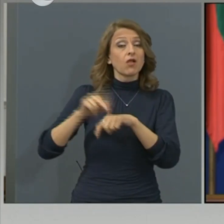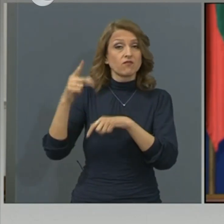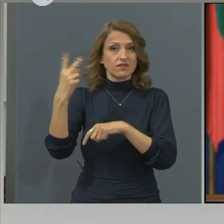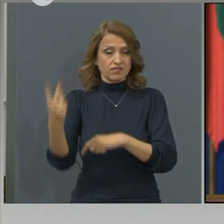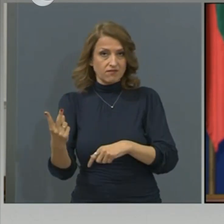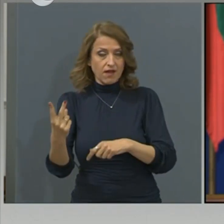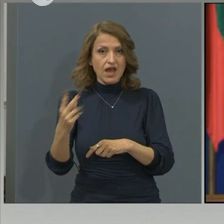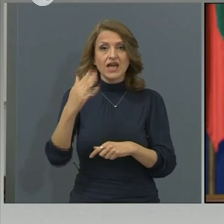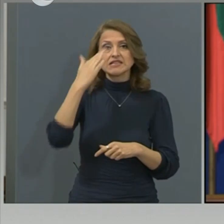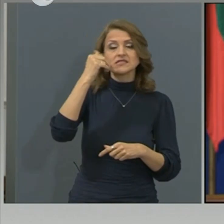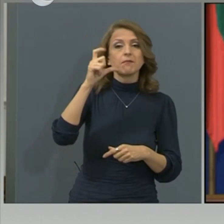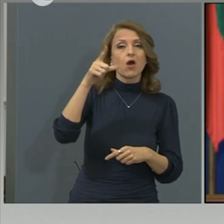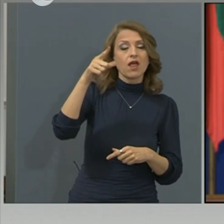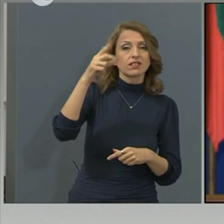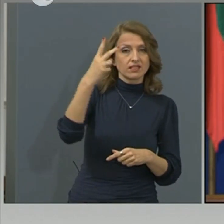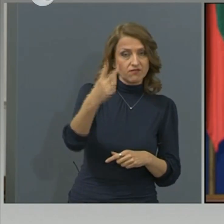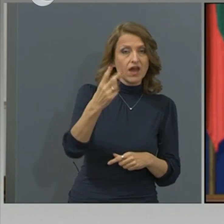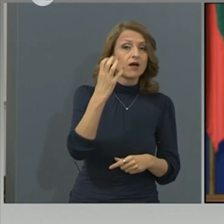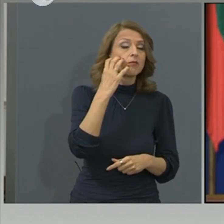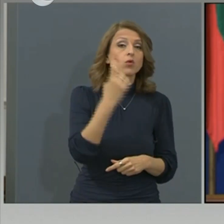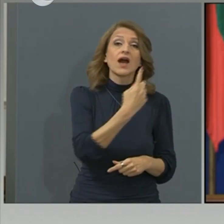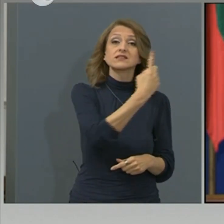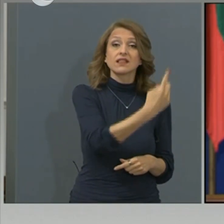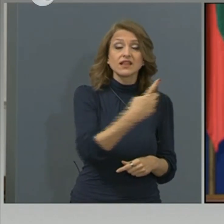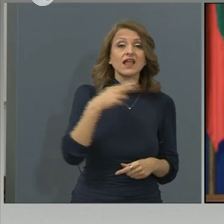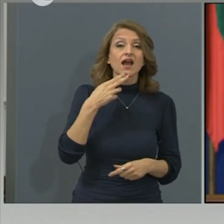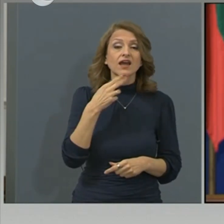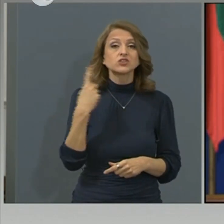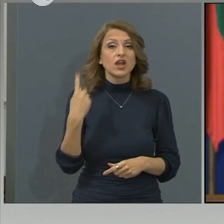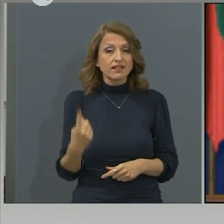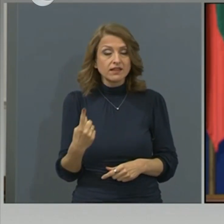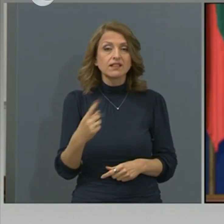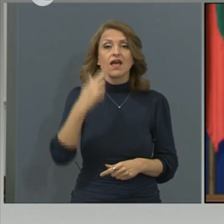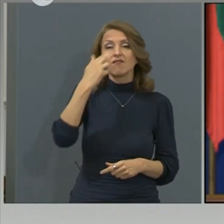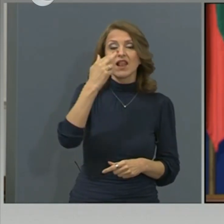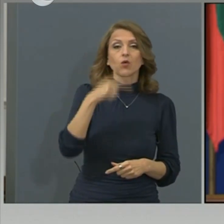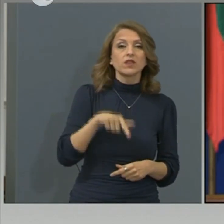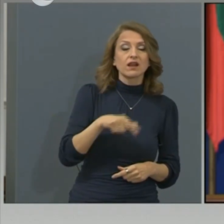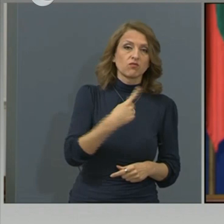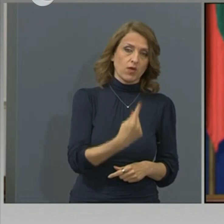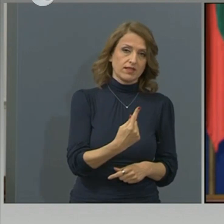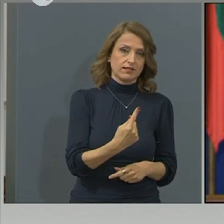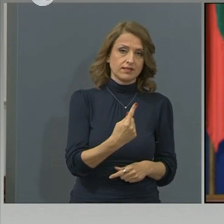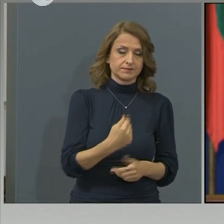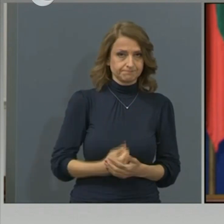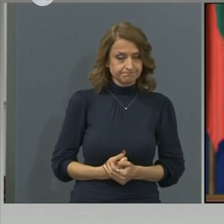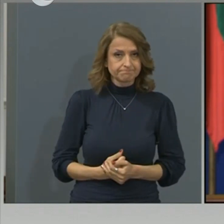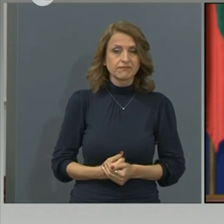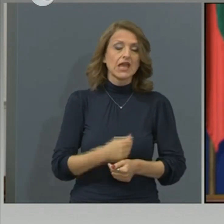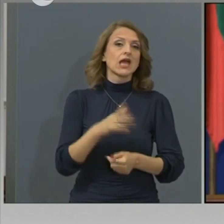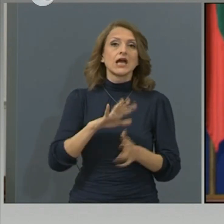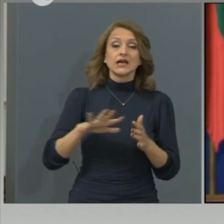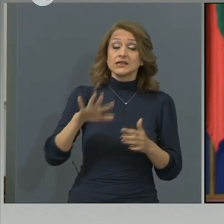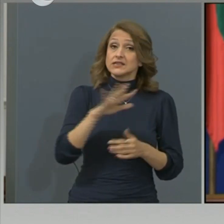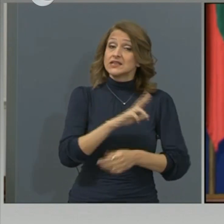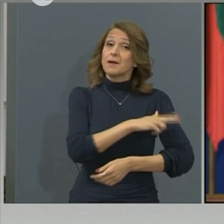в Смолян 2, в Бургас 1, Кърджали 1 и Велико Турново 1. Медицинския персонал